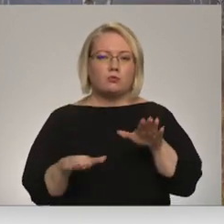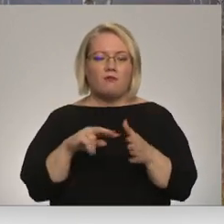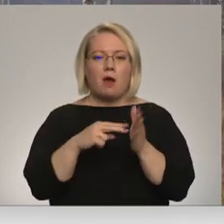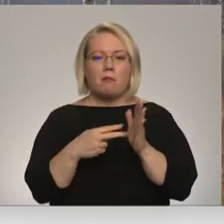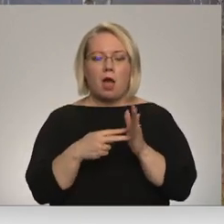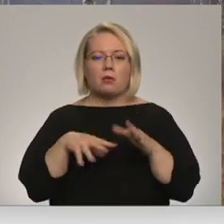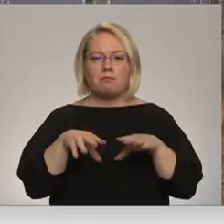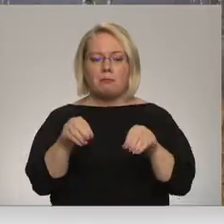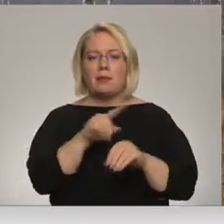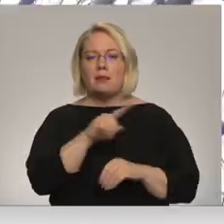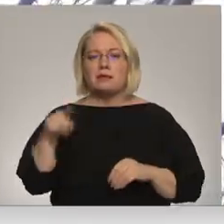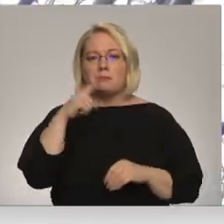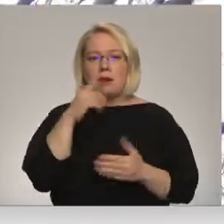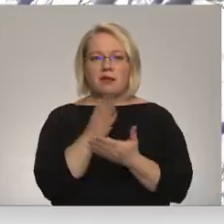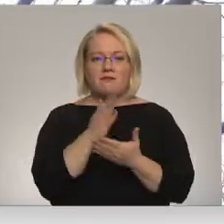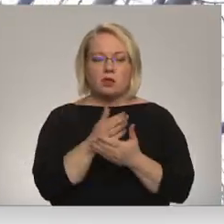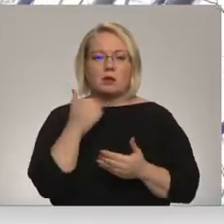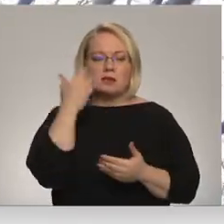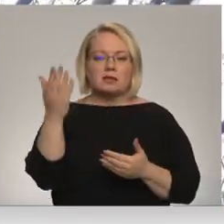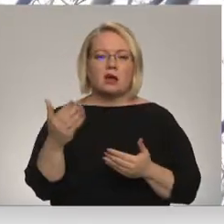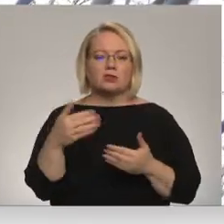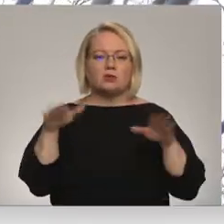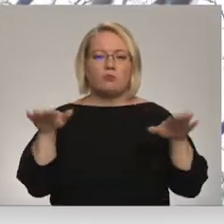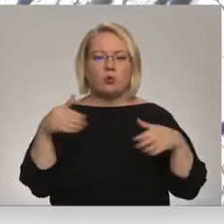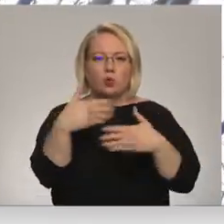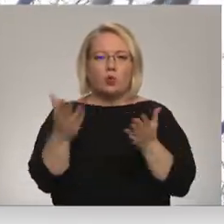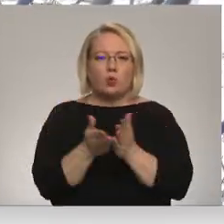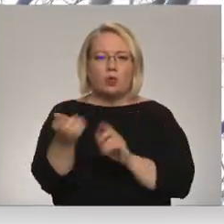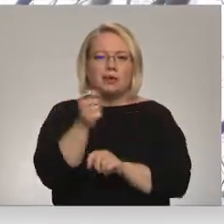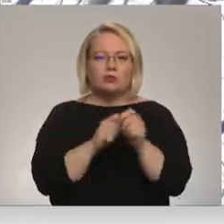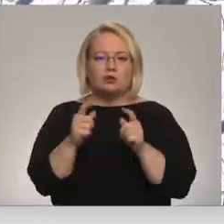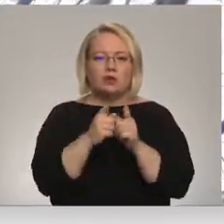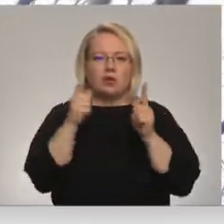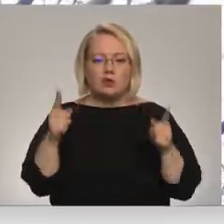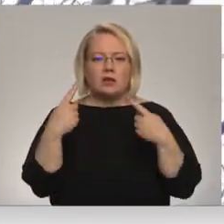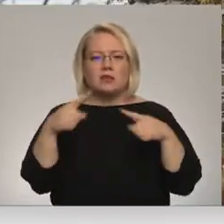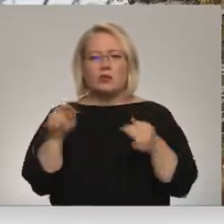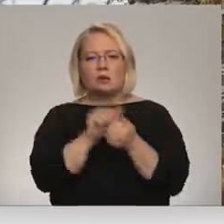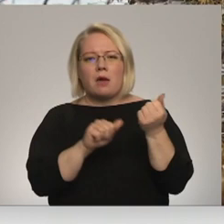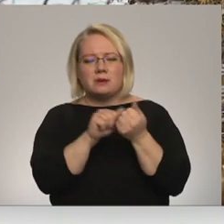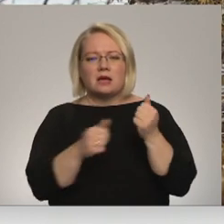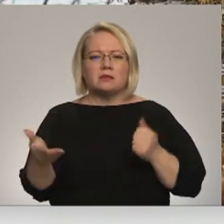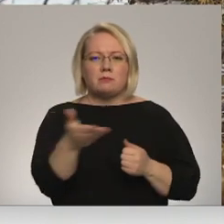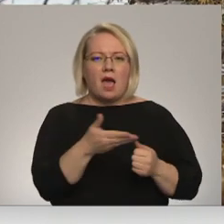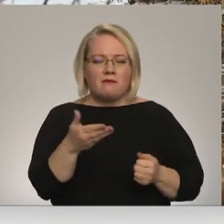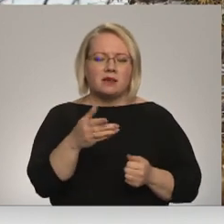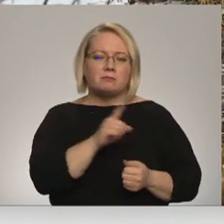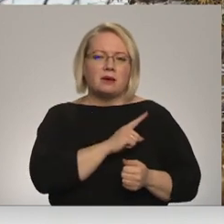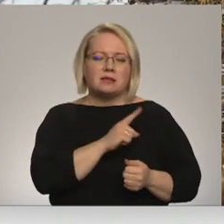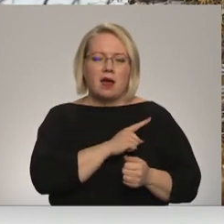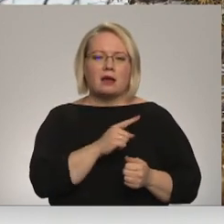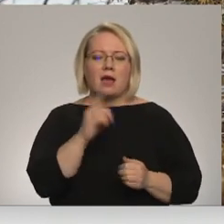pabeigt līdz marta viduma, kad sāksies putnu liksdošanas sezona. Citviet Latvijā dabiskās pļavas no aizaugšanas pasargās savveļas